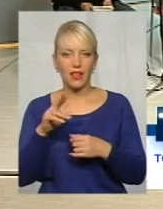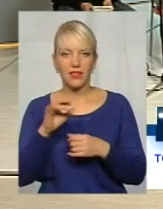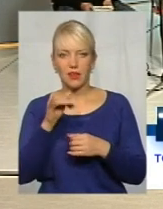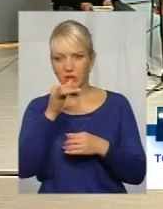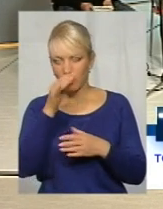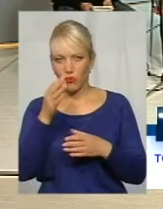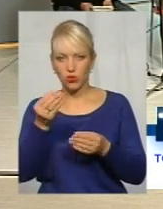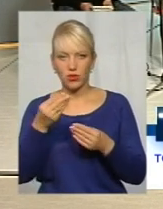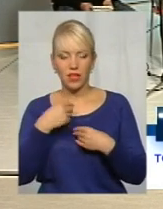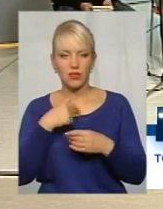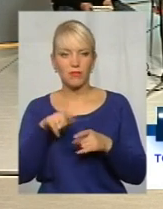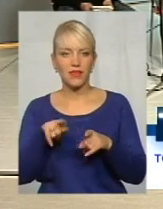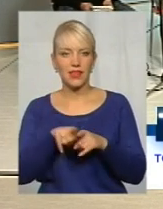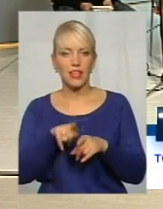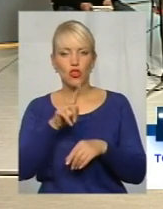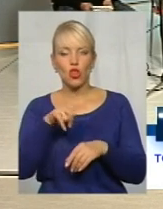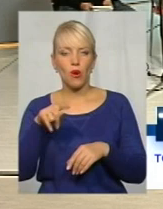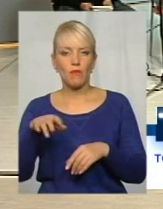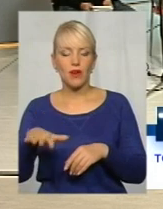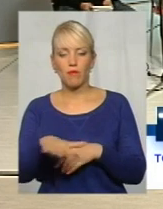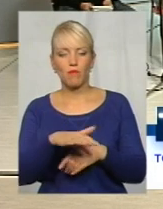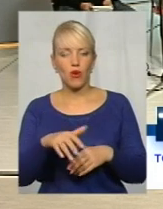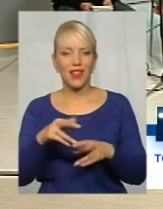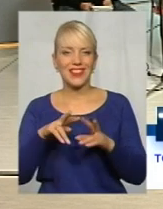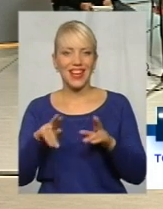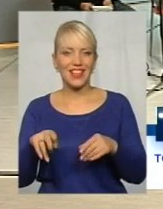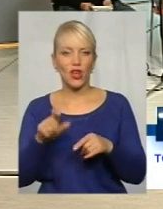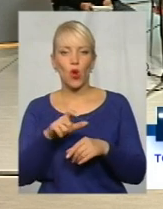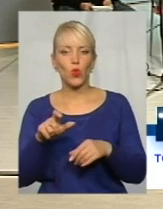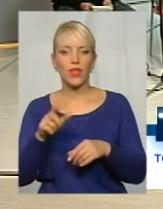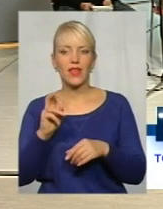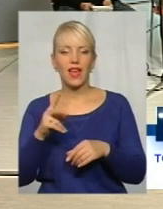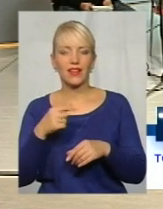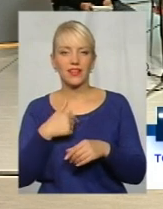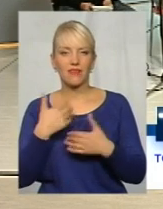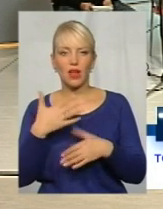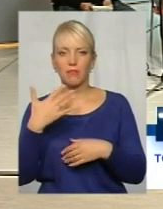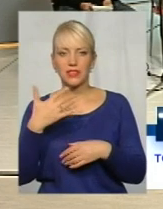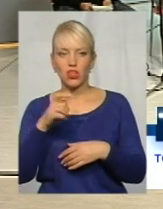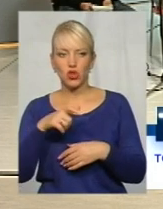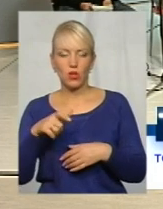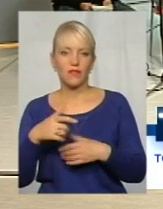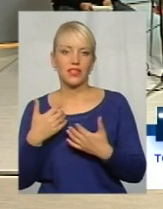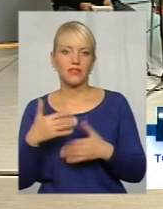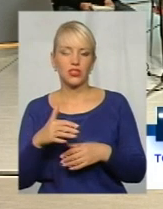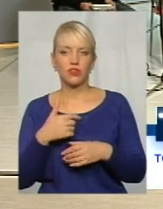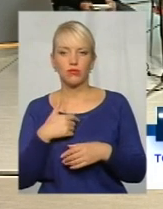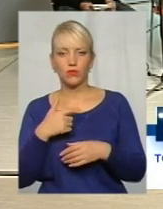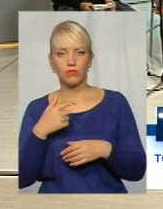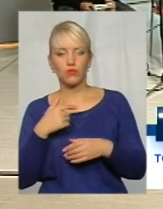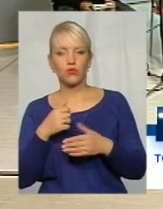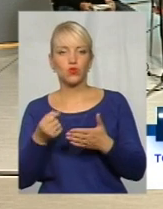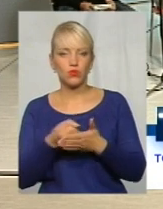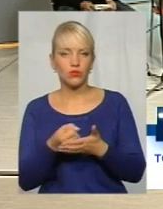поля. Таких людей, як я, напевне, є чоловість 50. Ми же, я ж вам кажу, стукали, стукали, і в